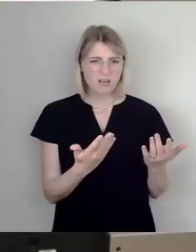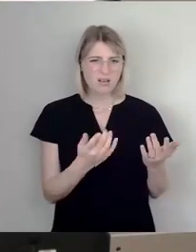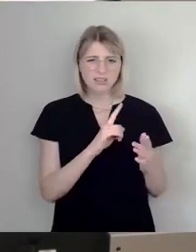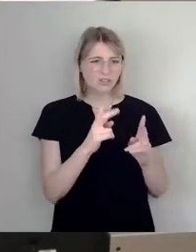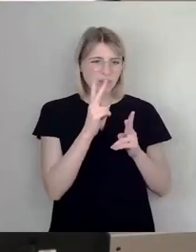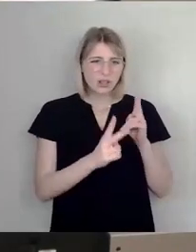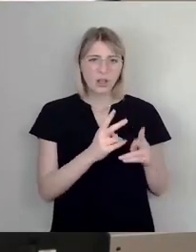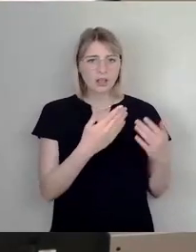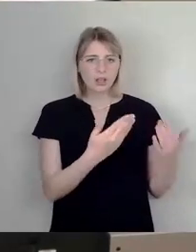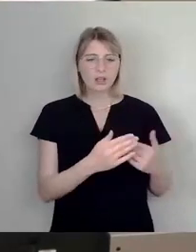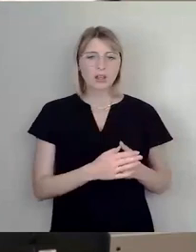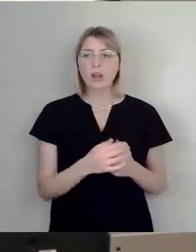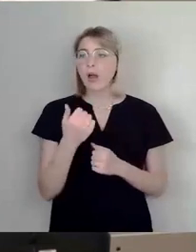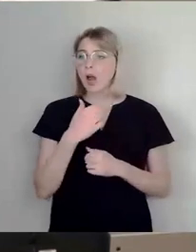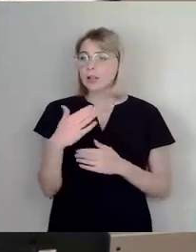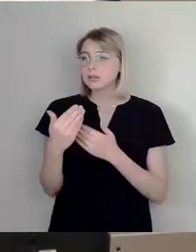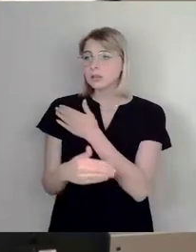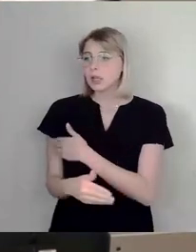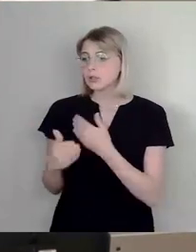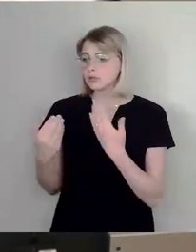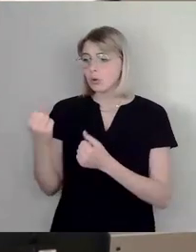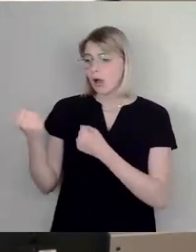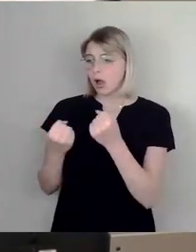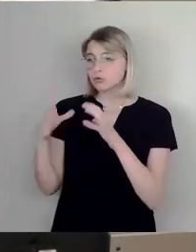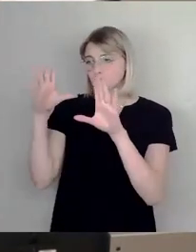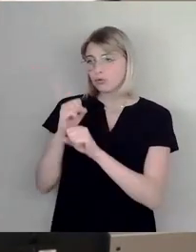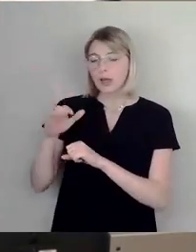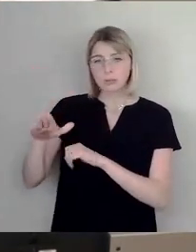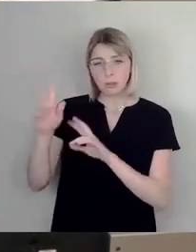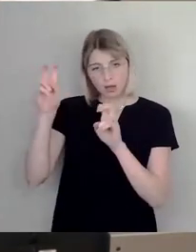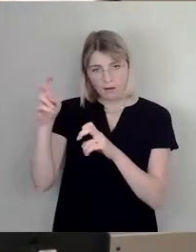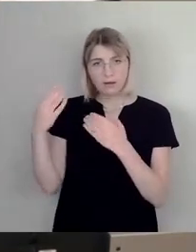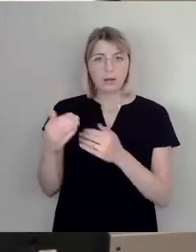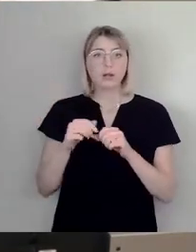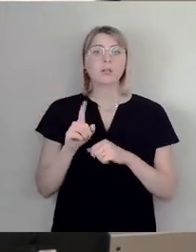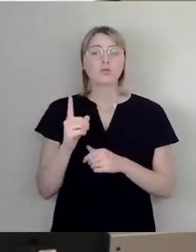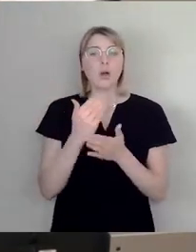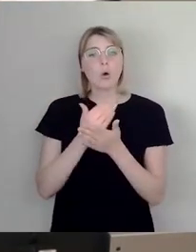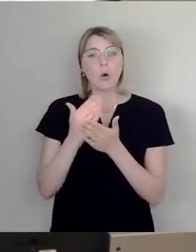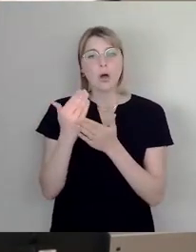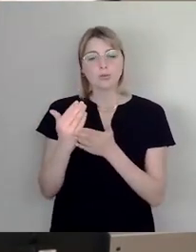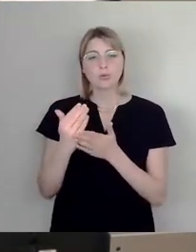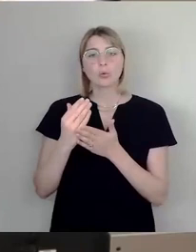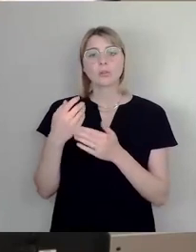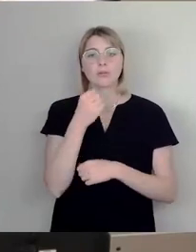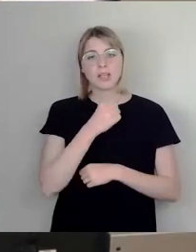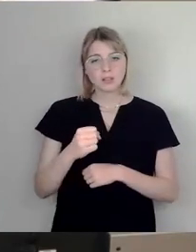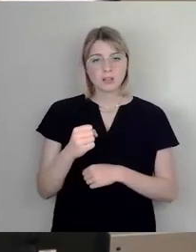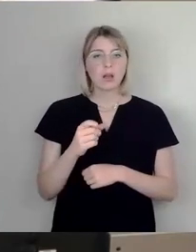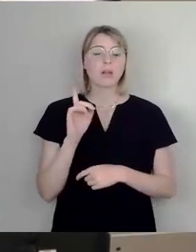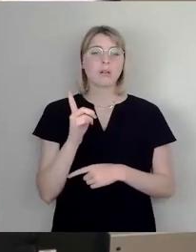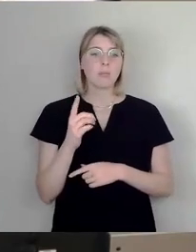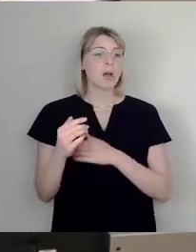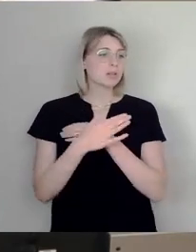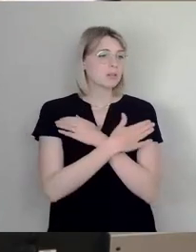Auto irgendwo quasi schwarz parken kann. Das ist nur eine Ordnungswidrigkeit. Und auf der anderen Seite, der, der schwarz